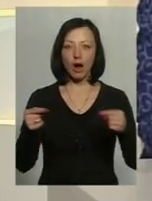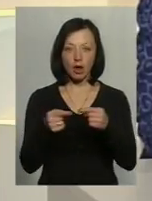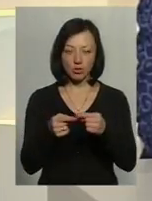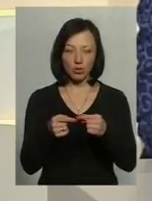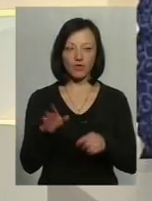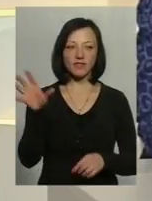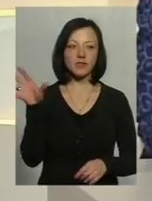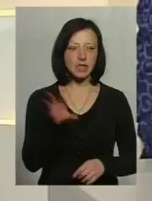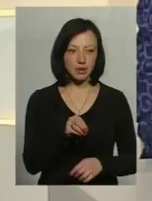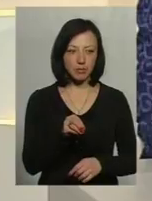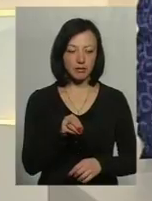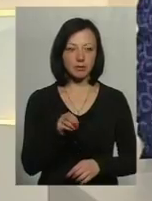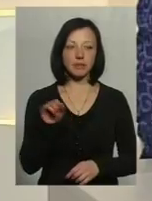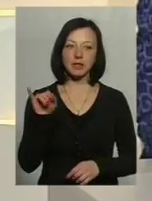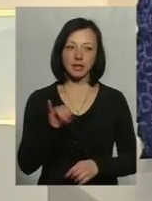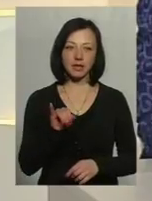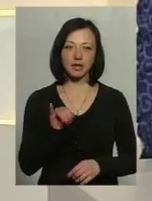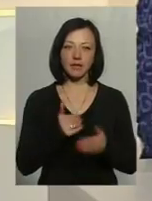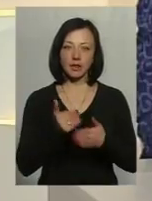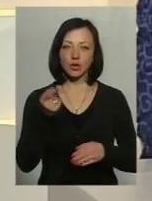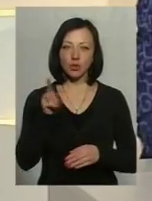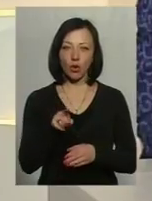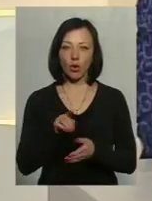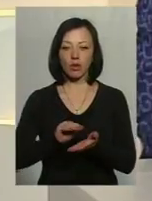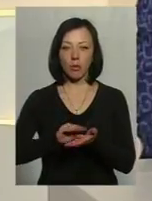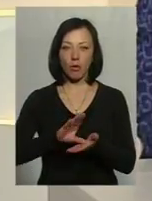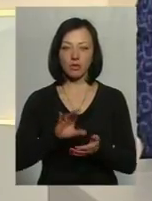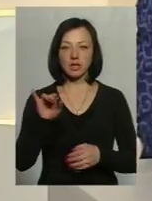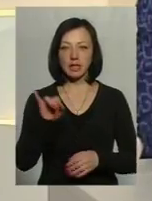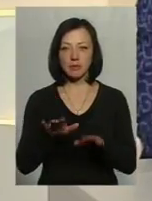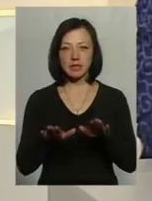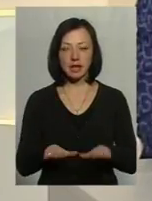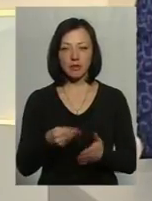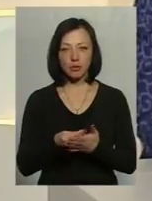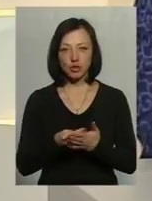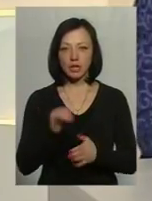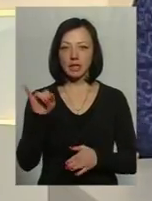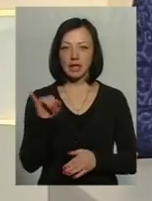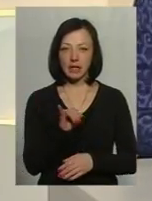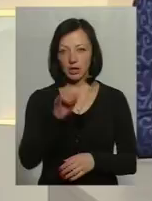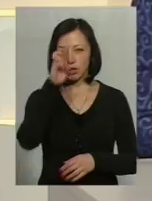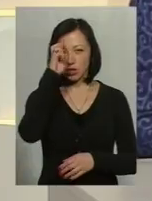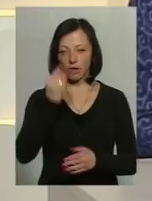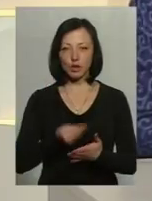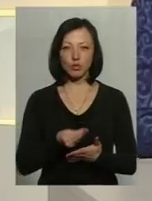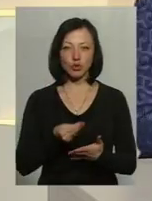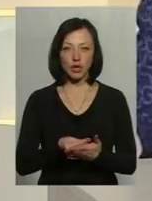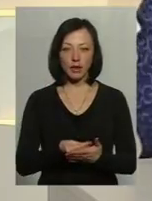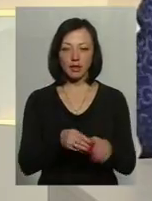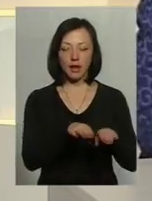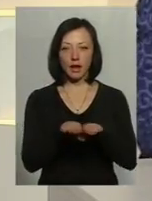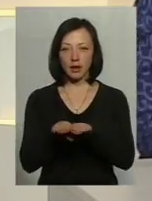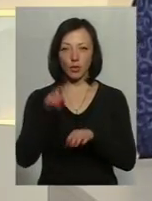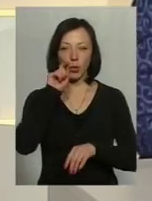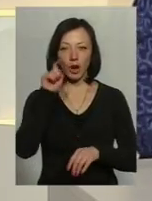всім і від того наповнювався і місцевий бюджет, і казна на рівні